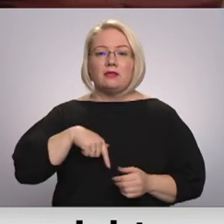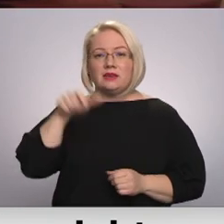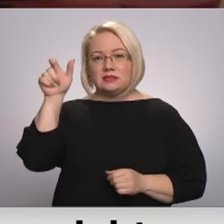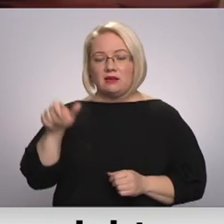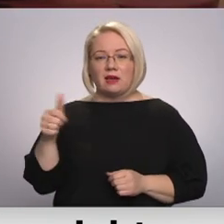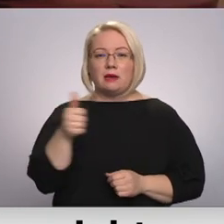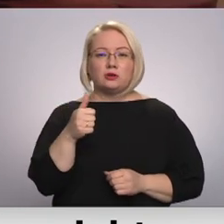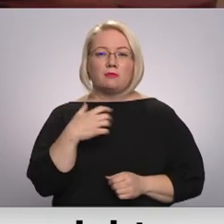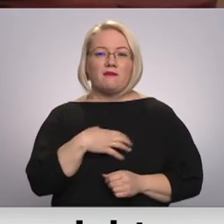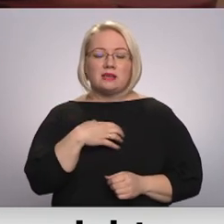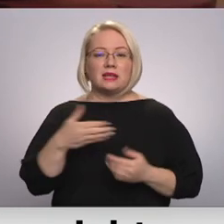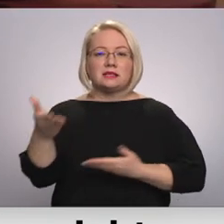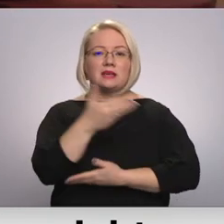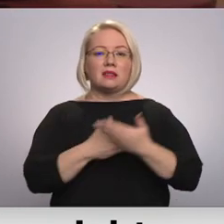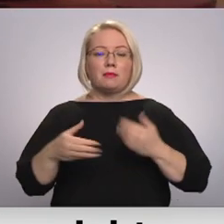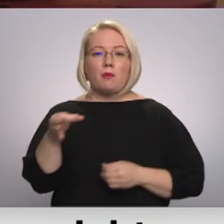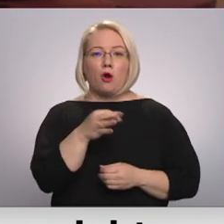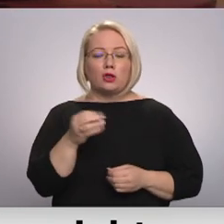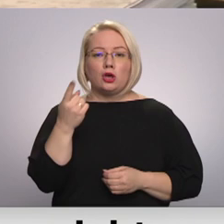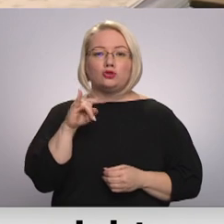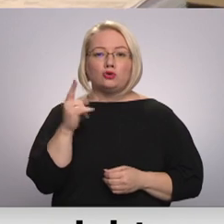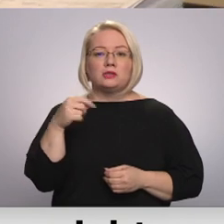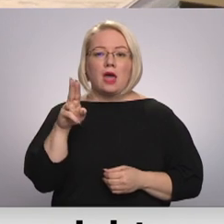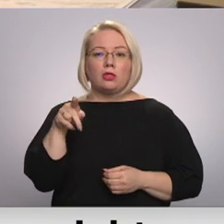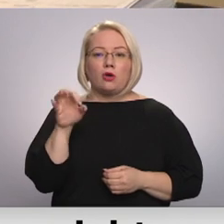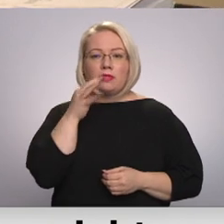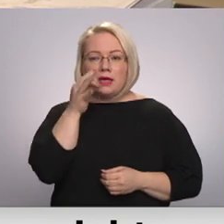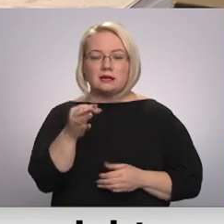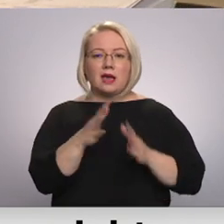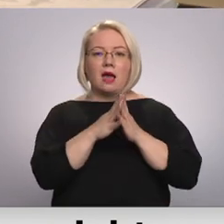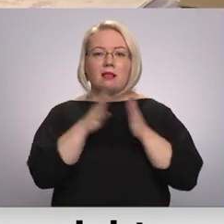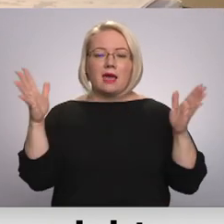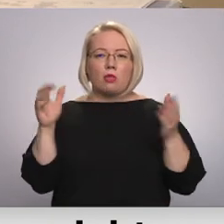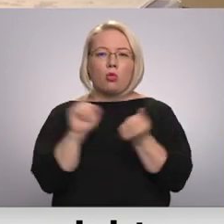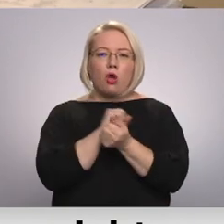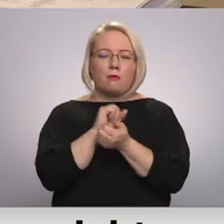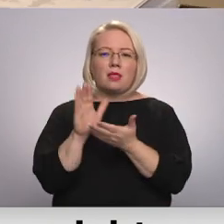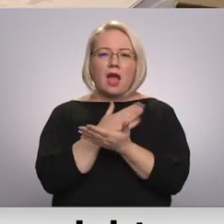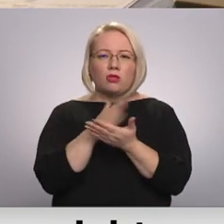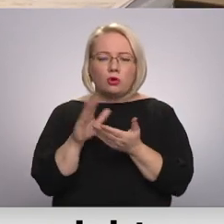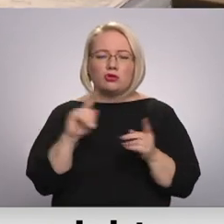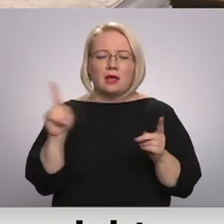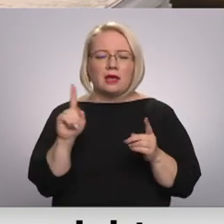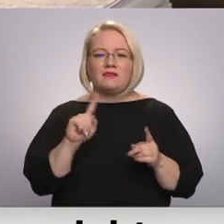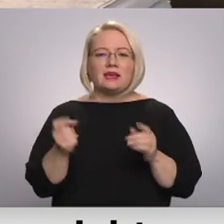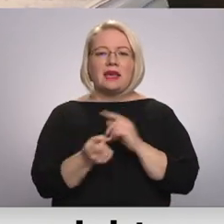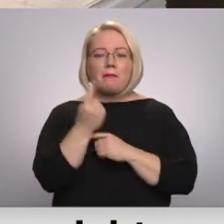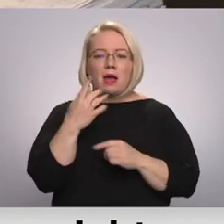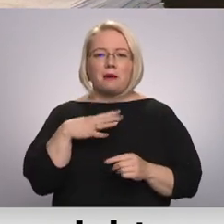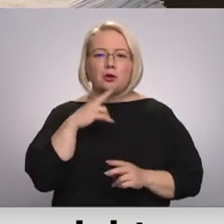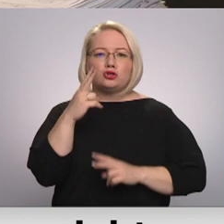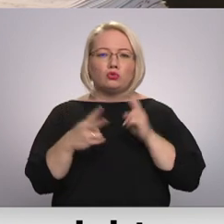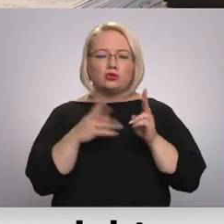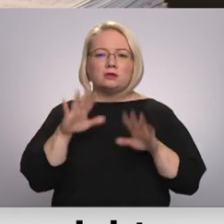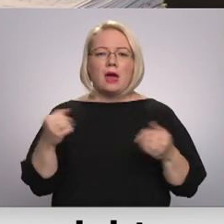ar īpašām vajadzībām sadarbības organizācijā sustēna to teica, ka lielā birokrātija ir viens no iemesliem, kāpēc darba devēja sūdzas par darbu